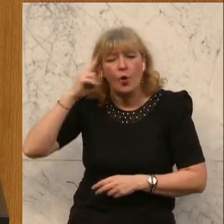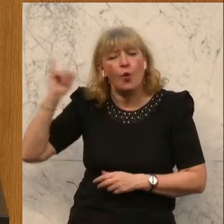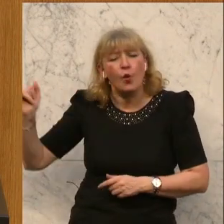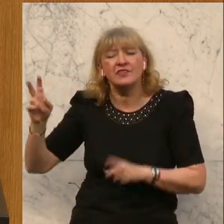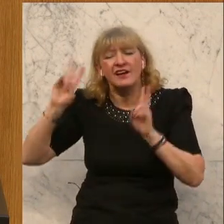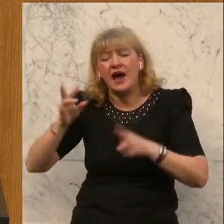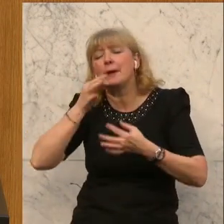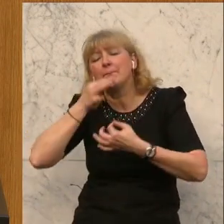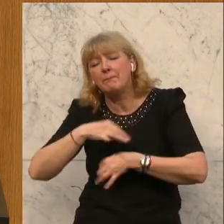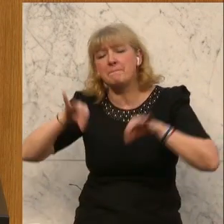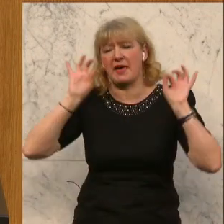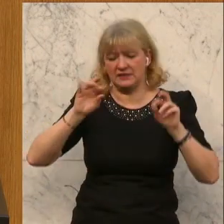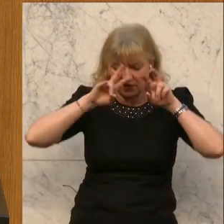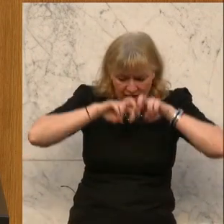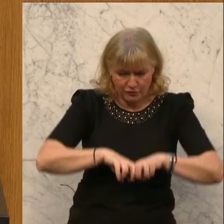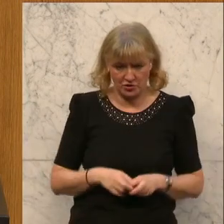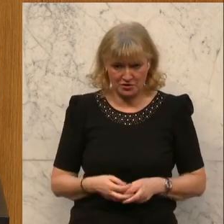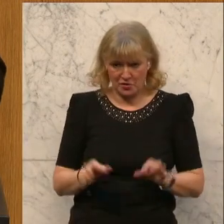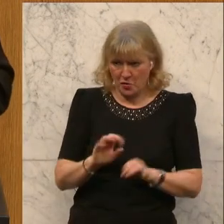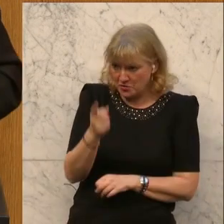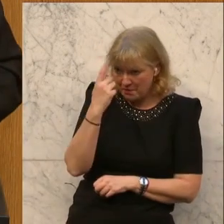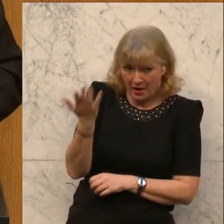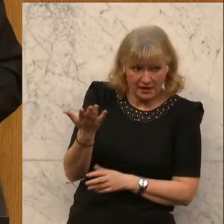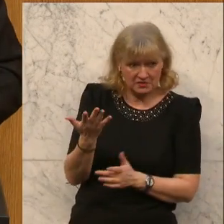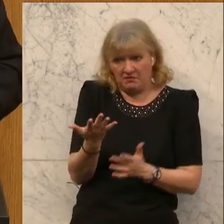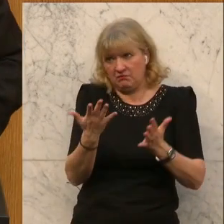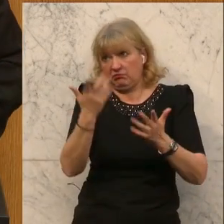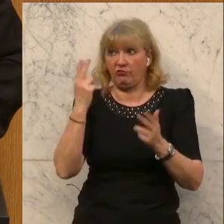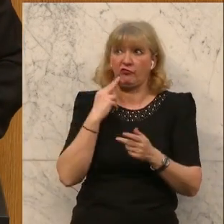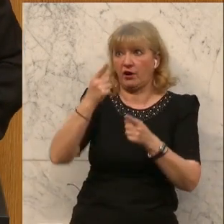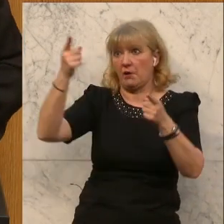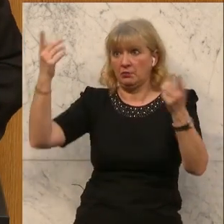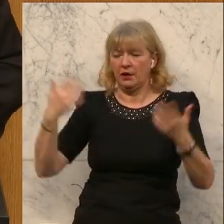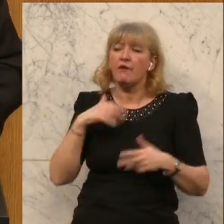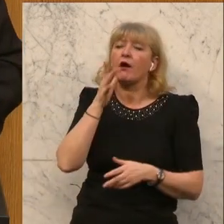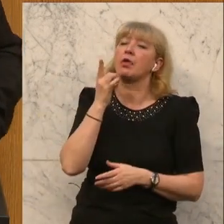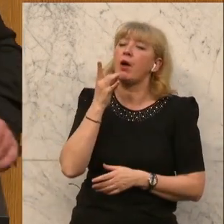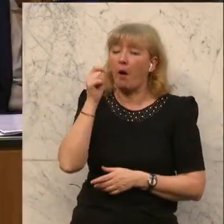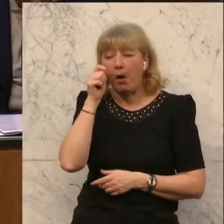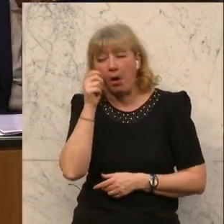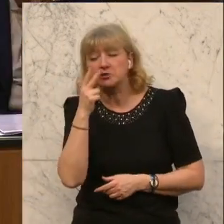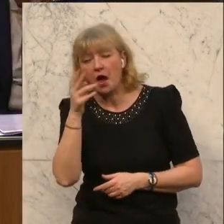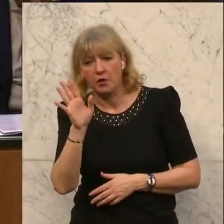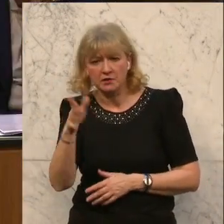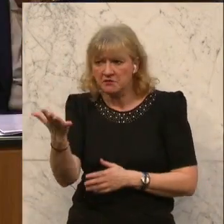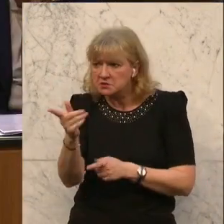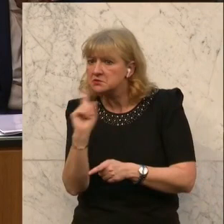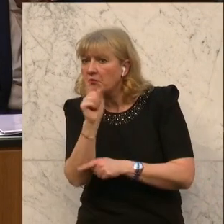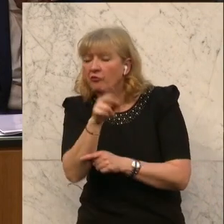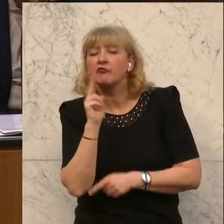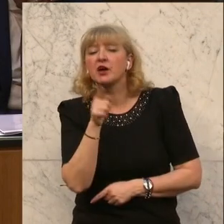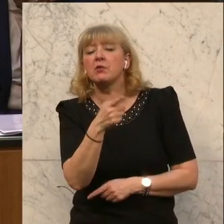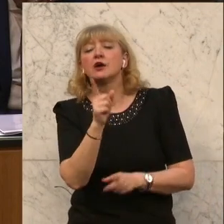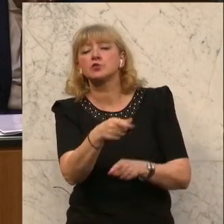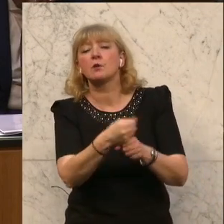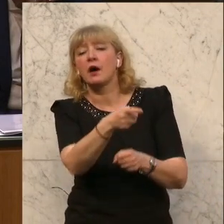besser erforschen. Oder geht es euch wieder darum, dass irgendwelche Firmen, und wenn wir genau hinschauen, welche Firmen ihr beauftragen wird, das zu